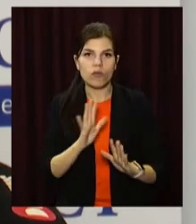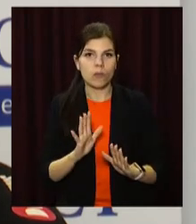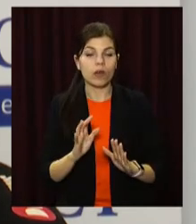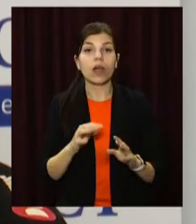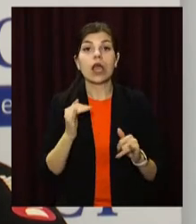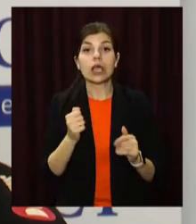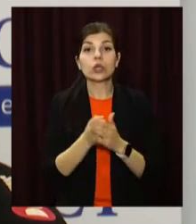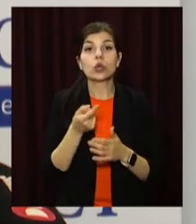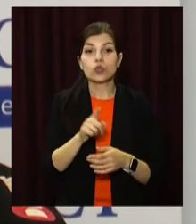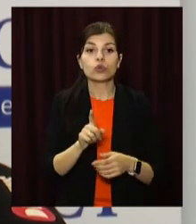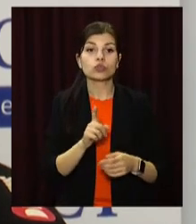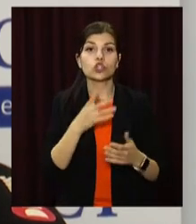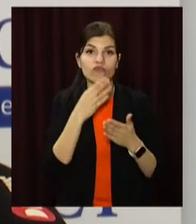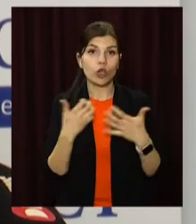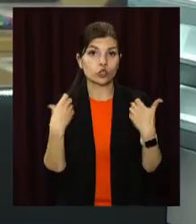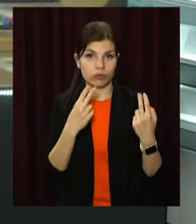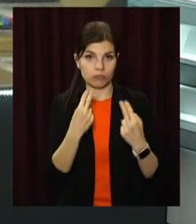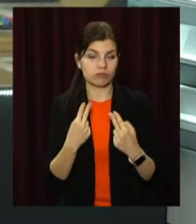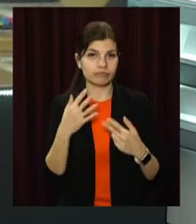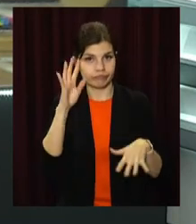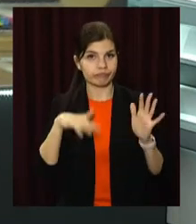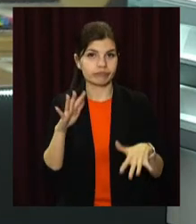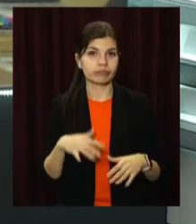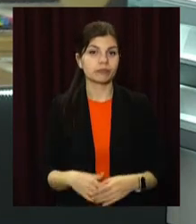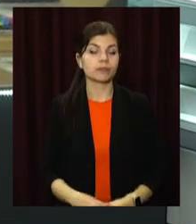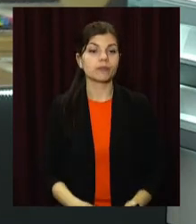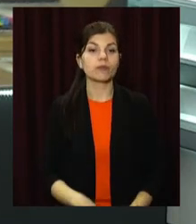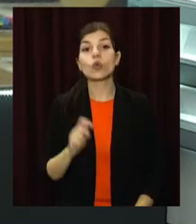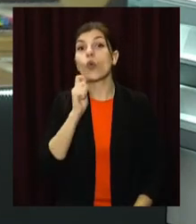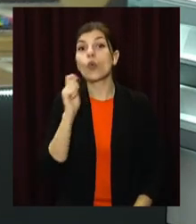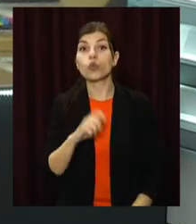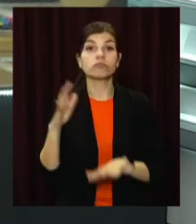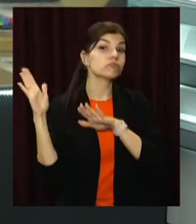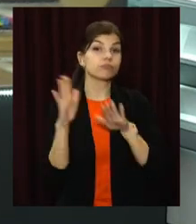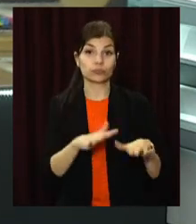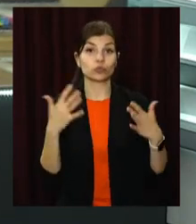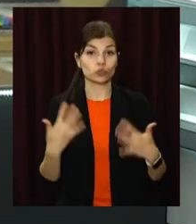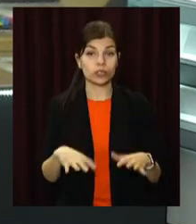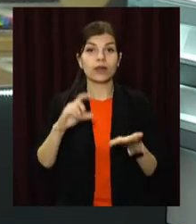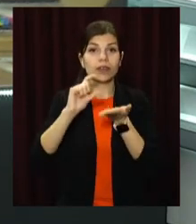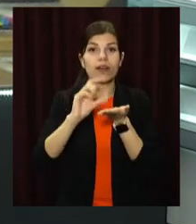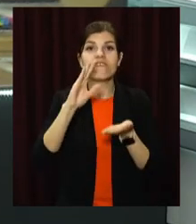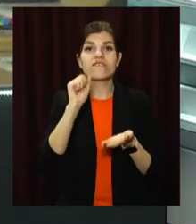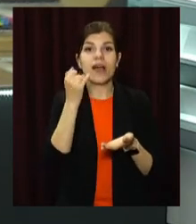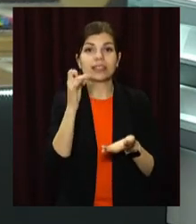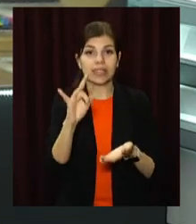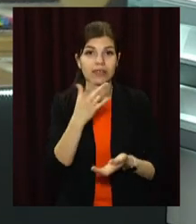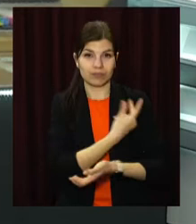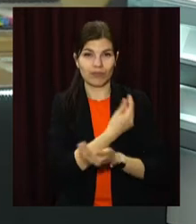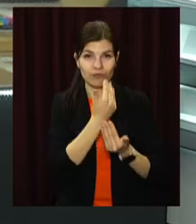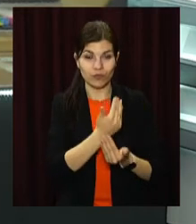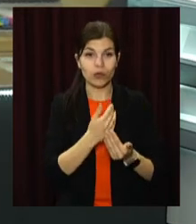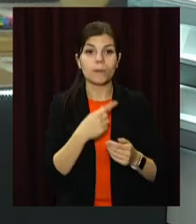того, що до свого здоров'я. В Україну прибула партія вакцин «Пфайзер». Завдяки міжнародній ініціативі